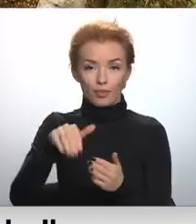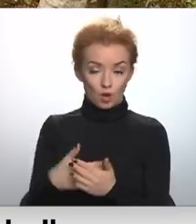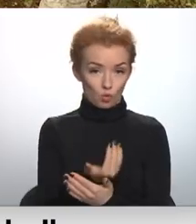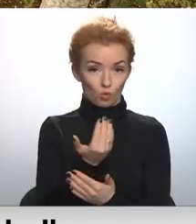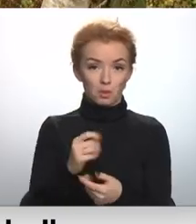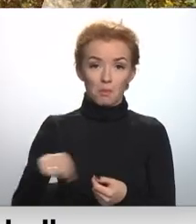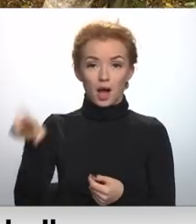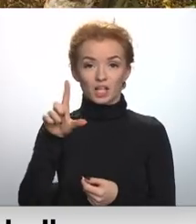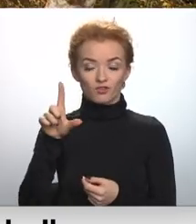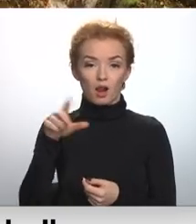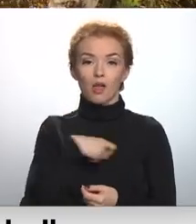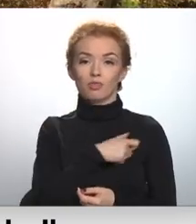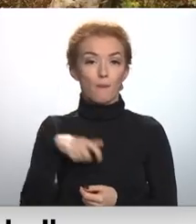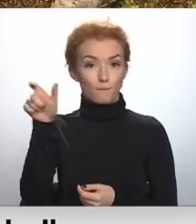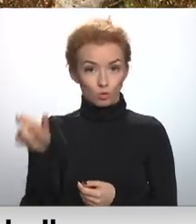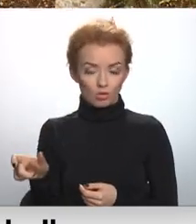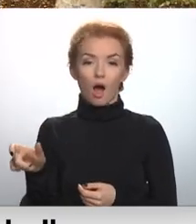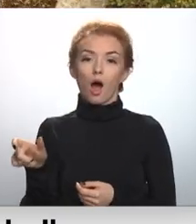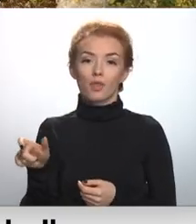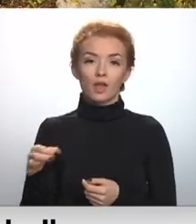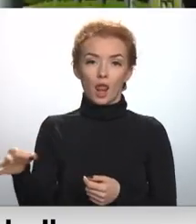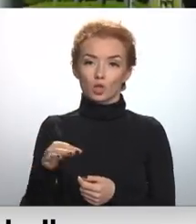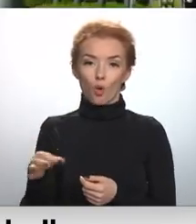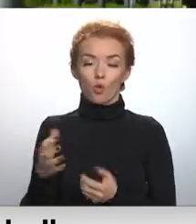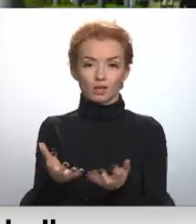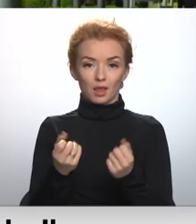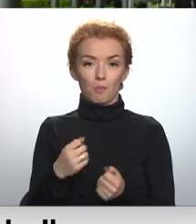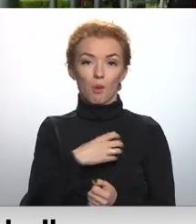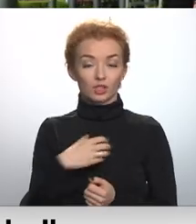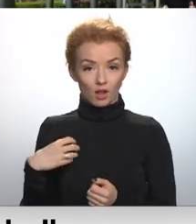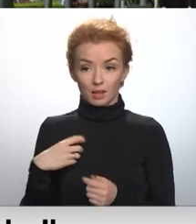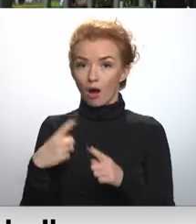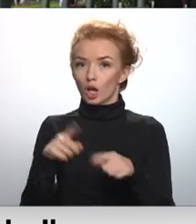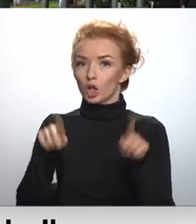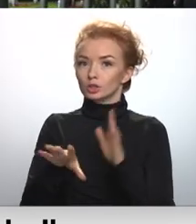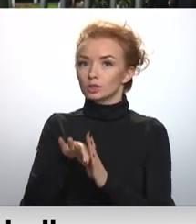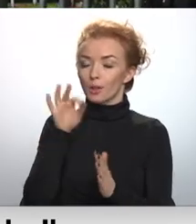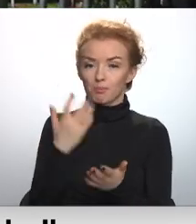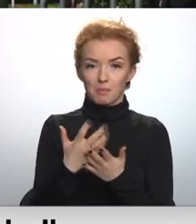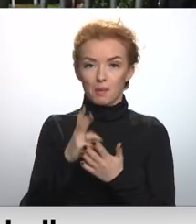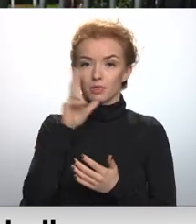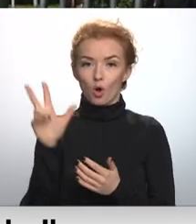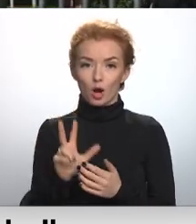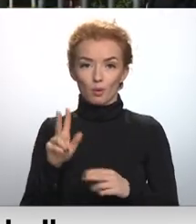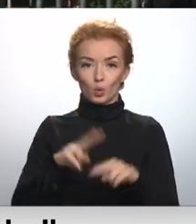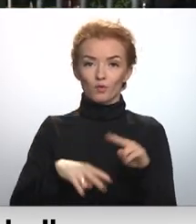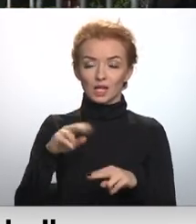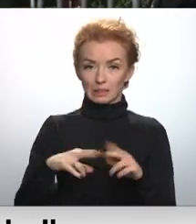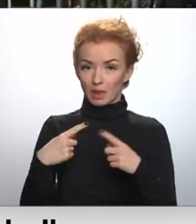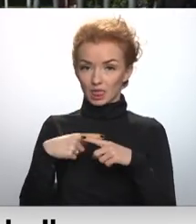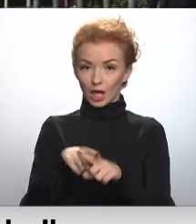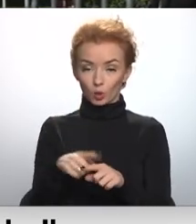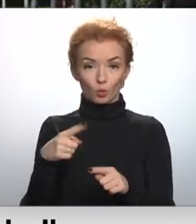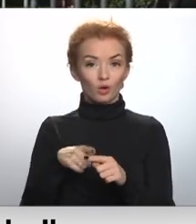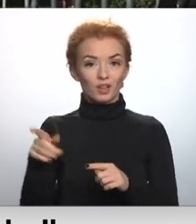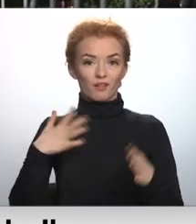Pārsvarā deputātu kvotu saņēmēji reģionā ir pašvaldības, taču ir arī izņēmumi, piemēram Daugavpils būvniecības tehnikums, kas